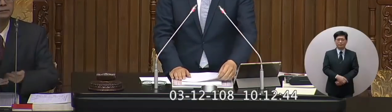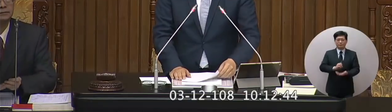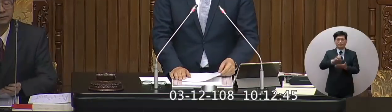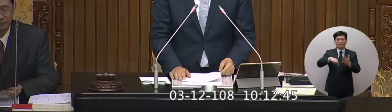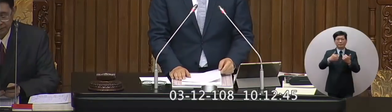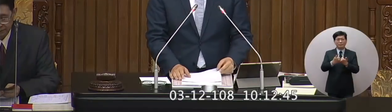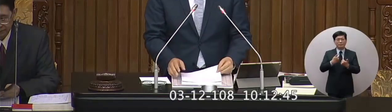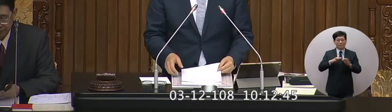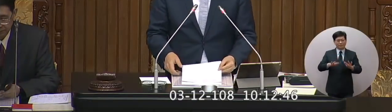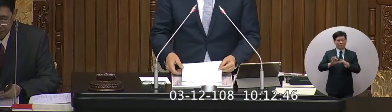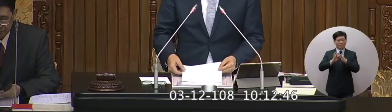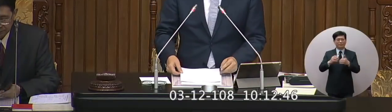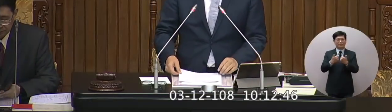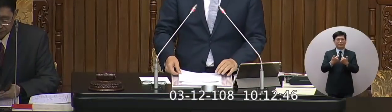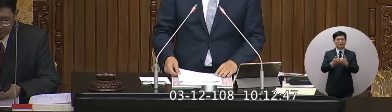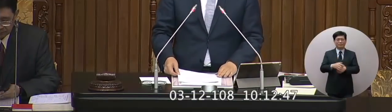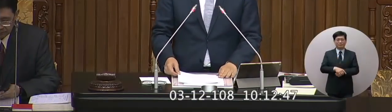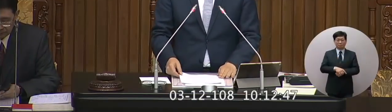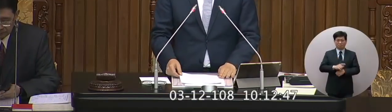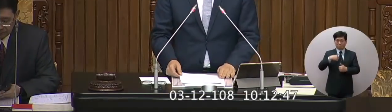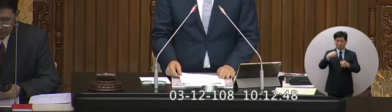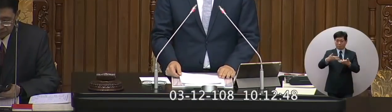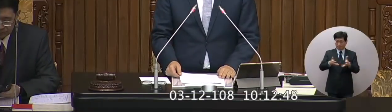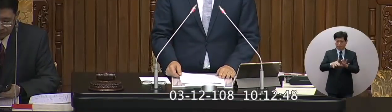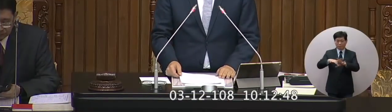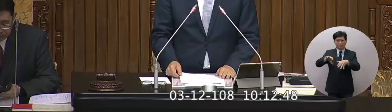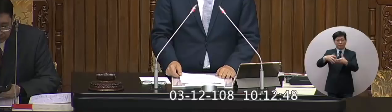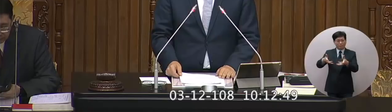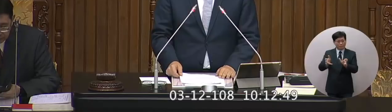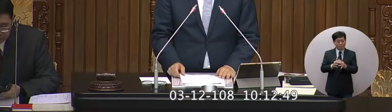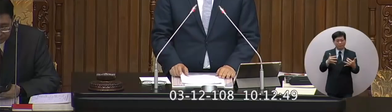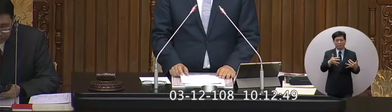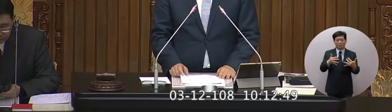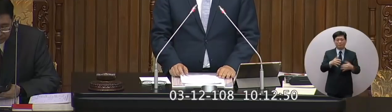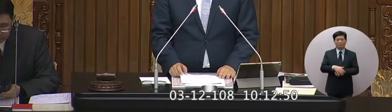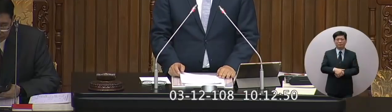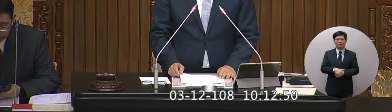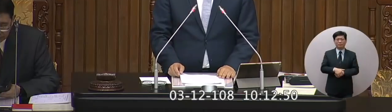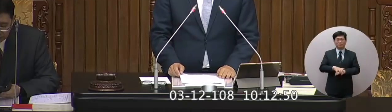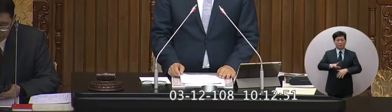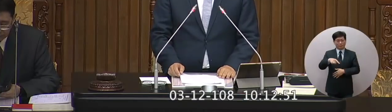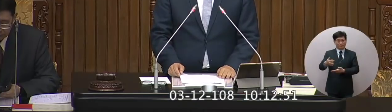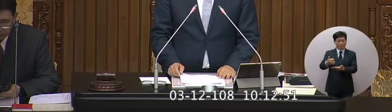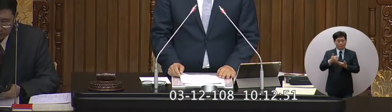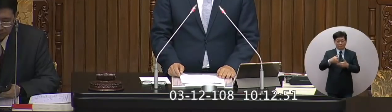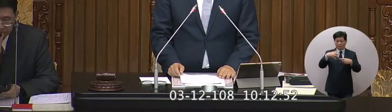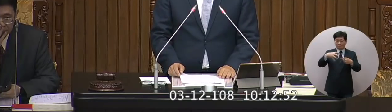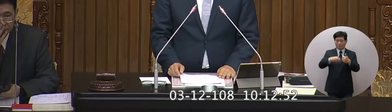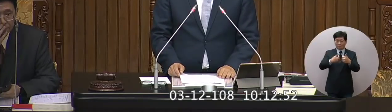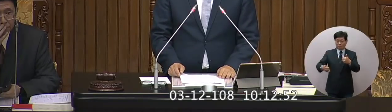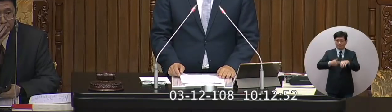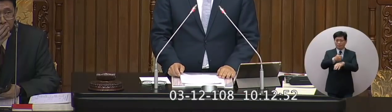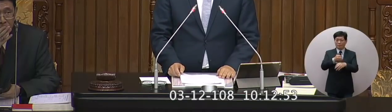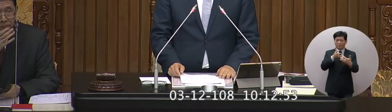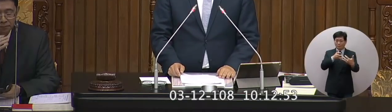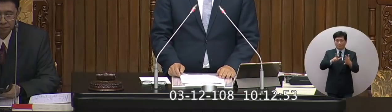保安委員會現在繼續開會進行教育及文化組織質詢業者請中嘉賓委員質